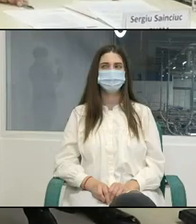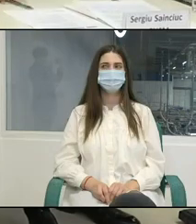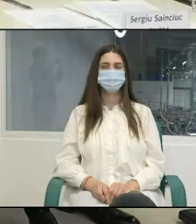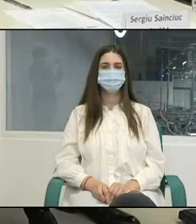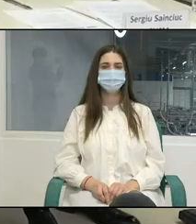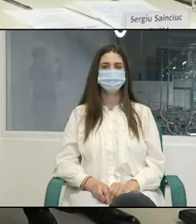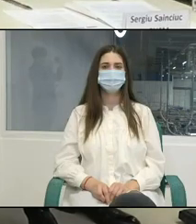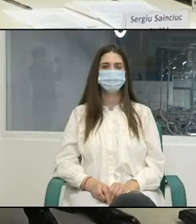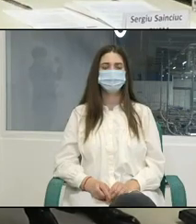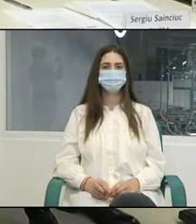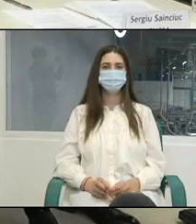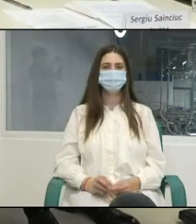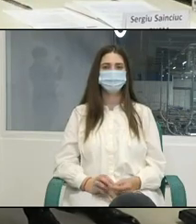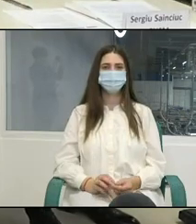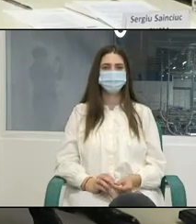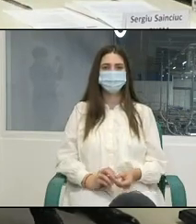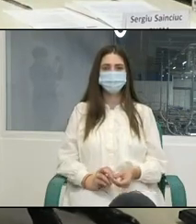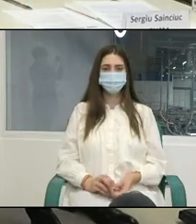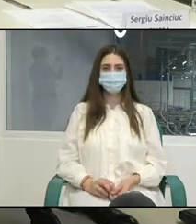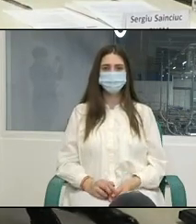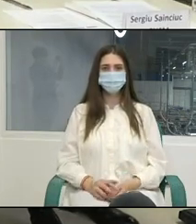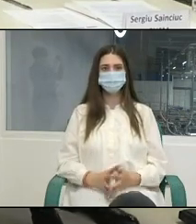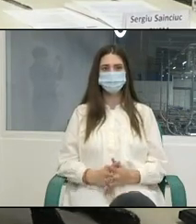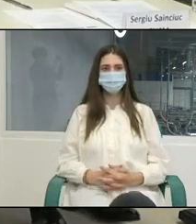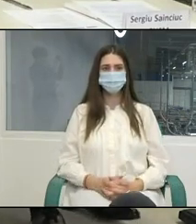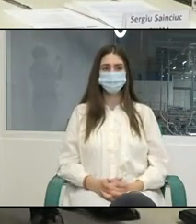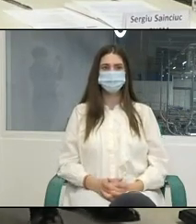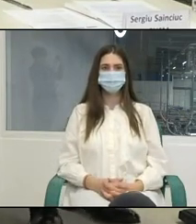Să vă